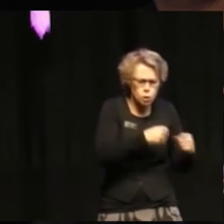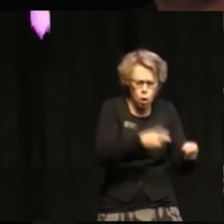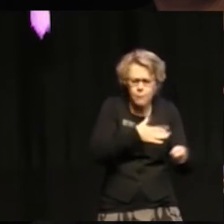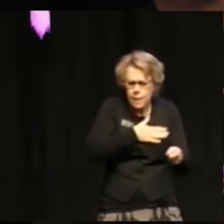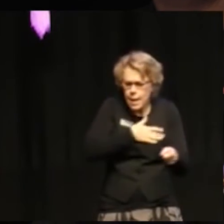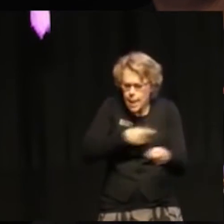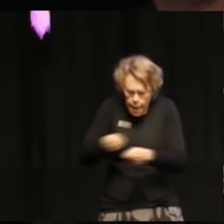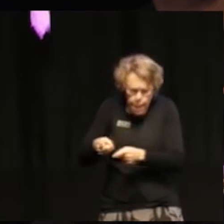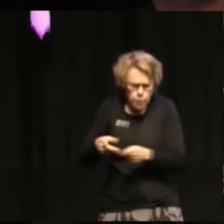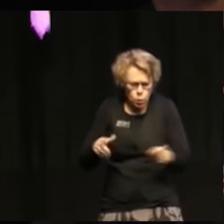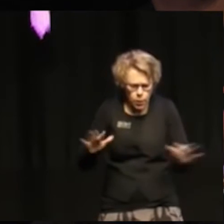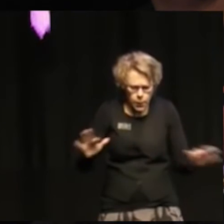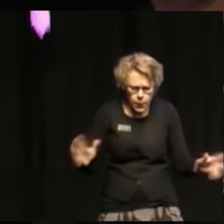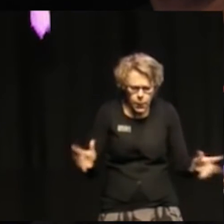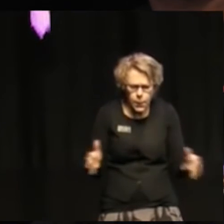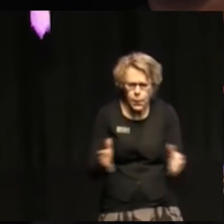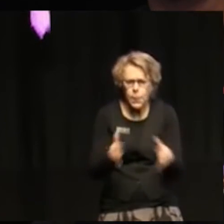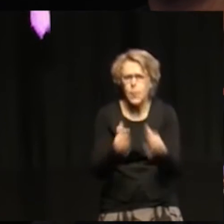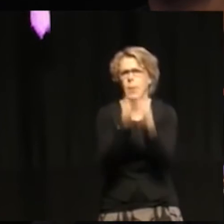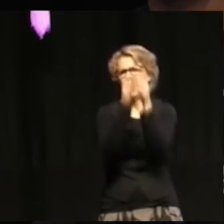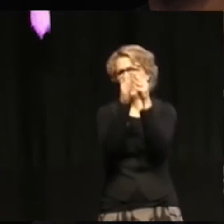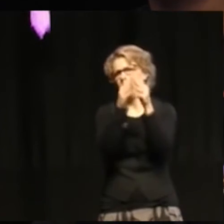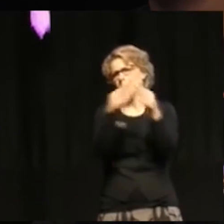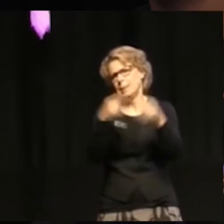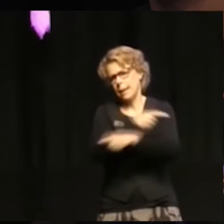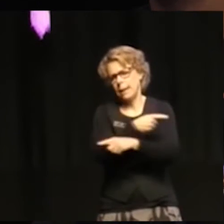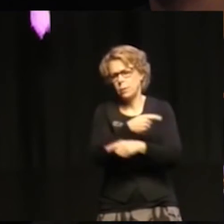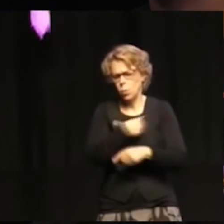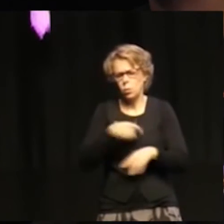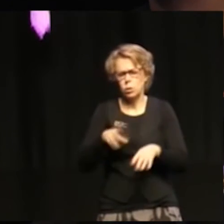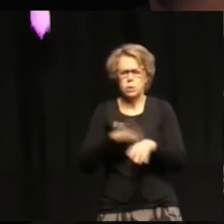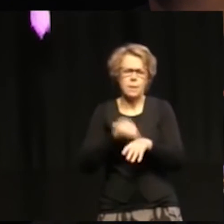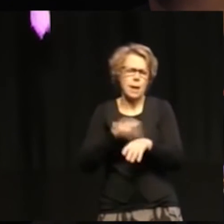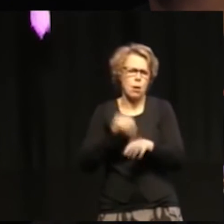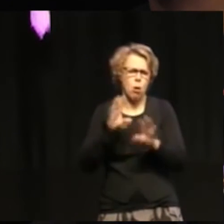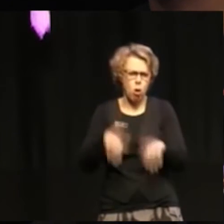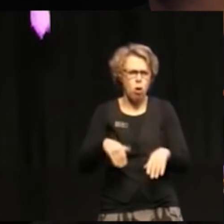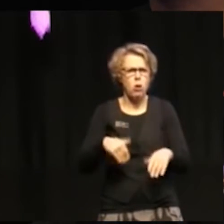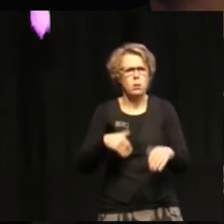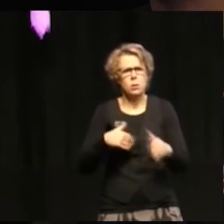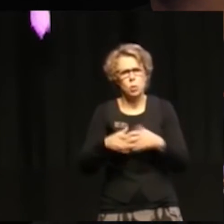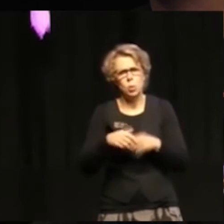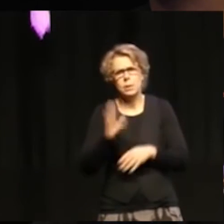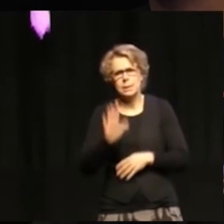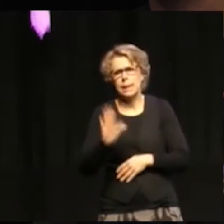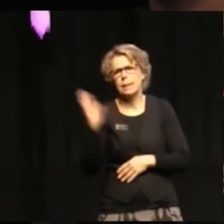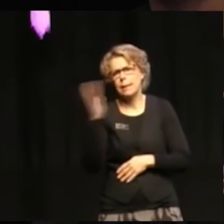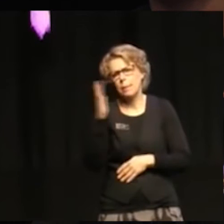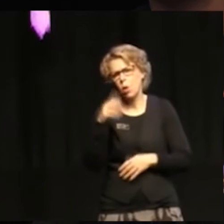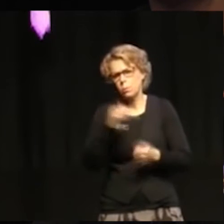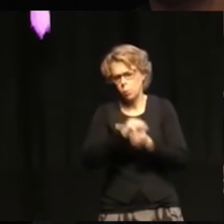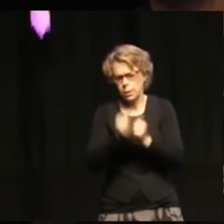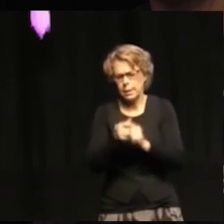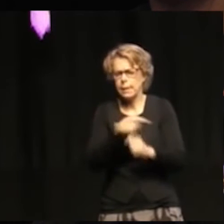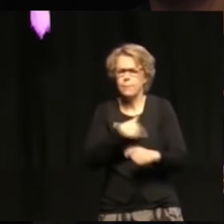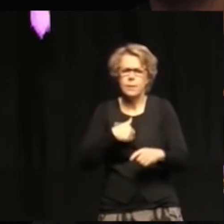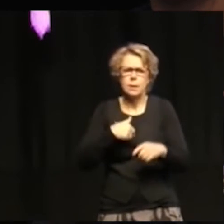Och det här har ju också Sverige i sin klimatpolitik lanserat